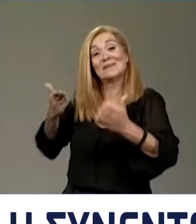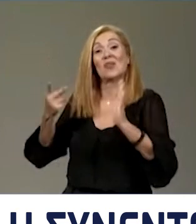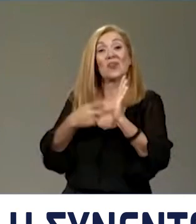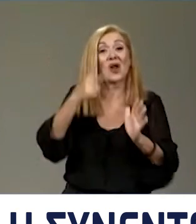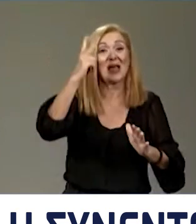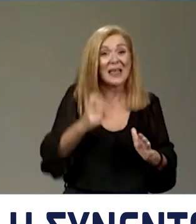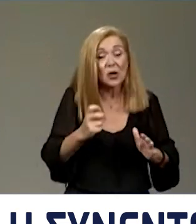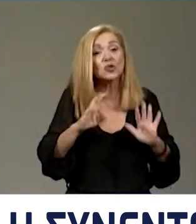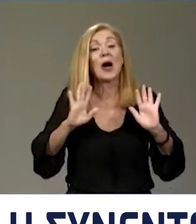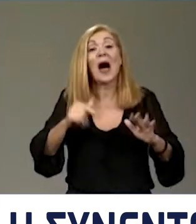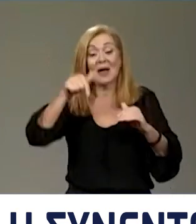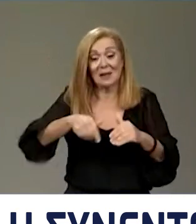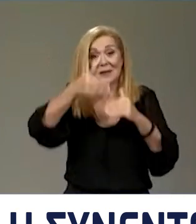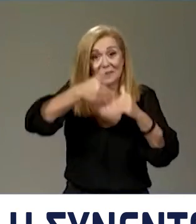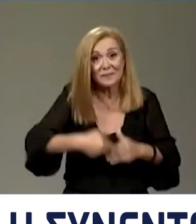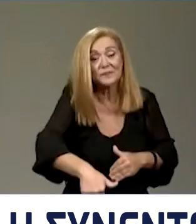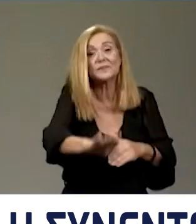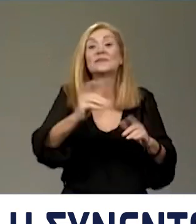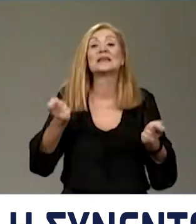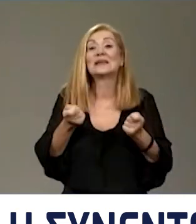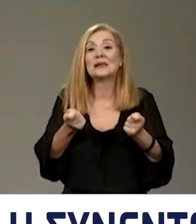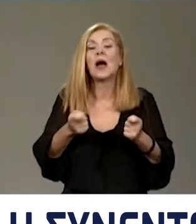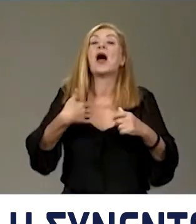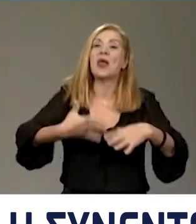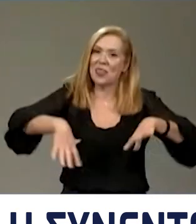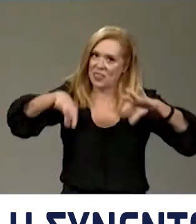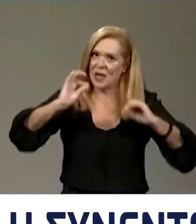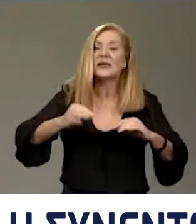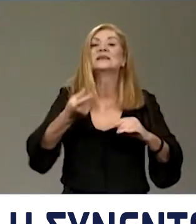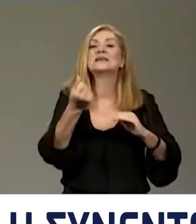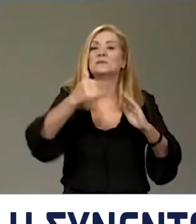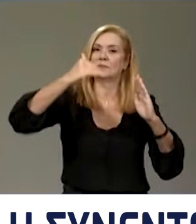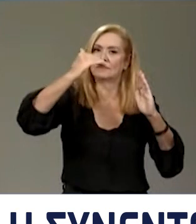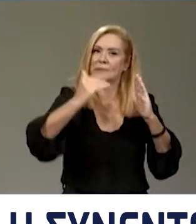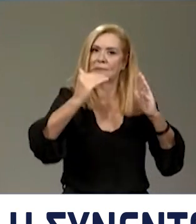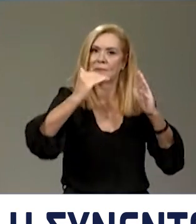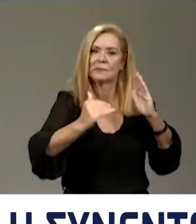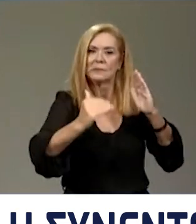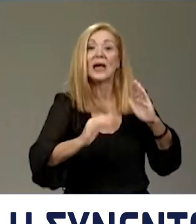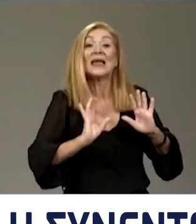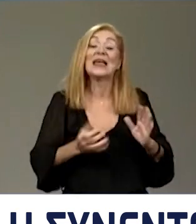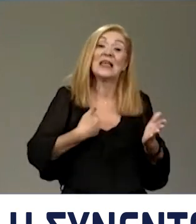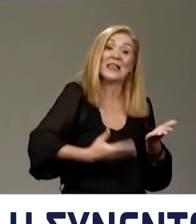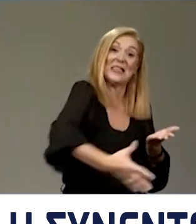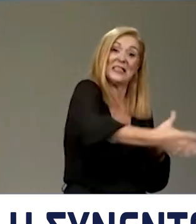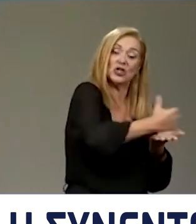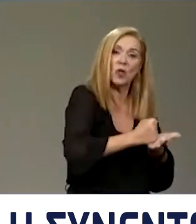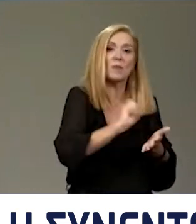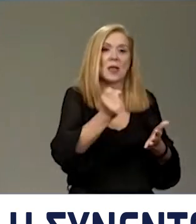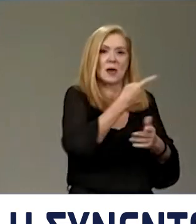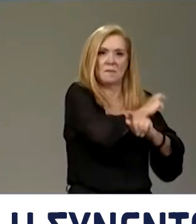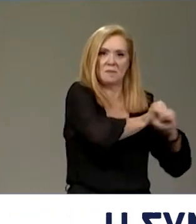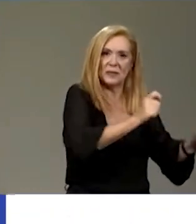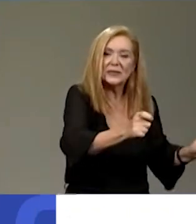Όμως αυτό το οποίο θα συμβαίνει από εδώ και στο εξής είναι ότι θα έχουμε μια σημαντική κάμψη στην αύξηση των τιμών ενώ το διαθέσιμο εισόδημα, οι μισθοί και οι